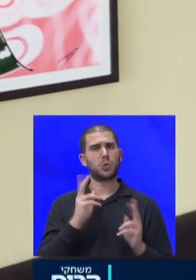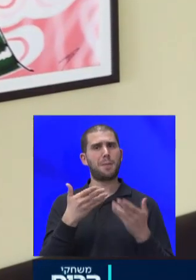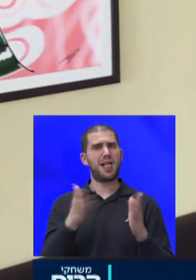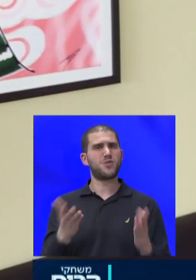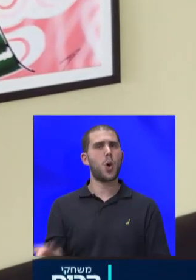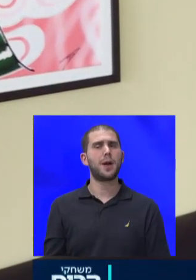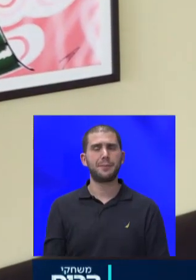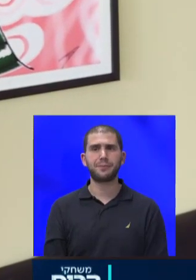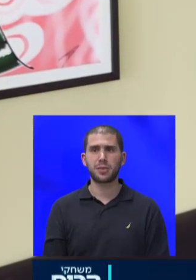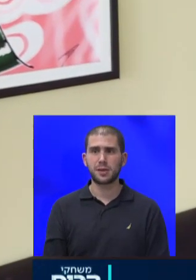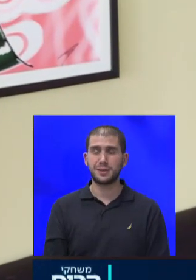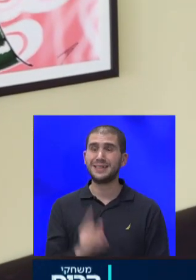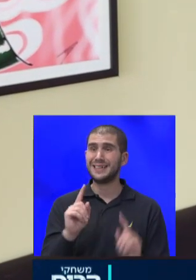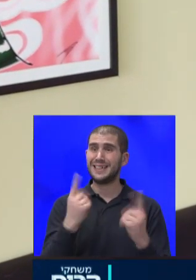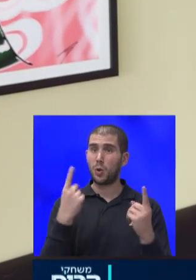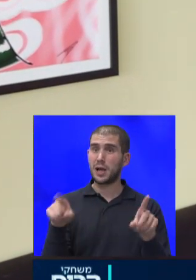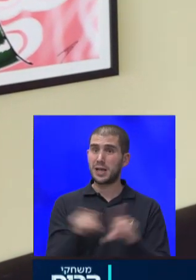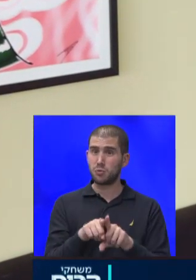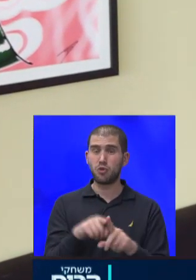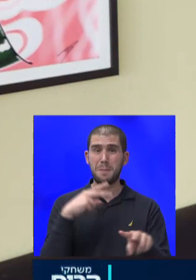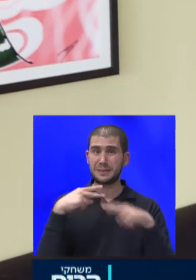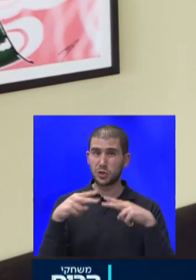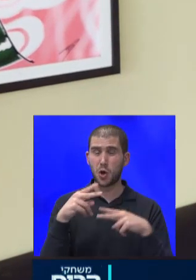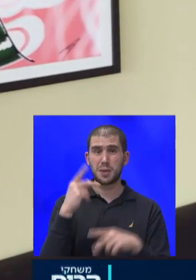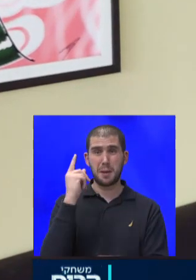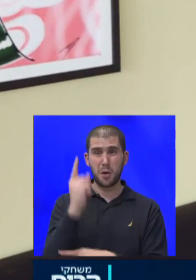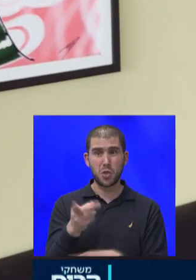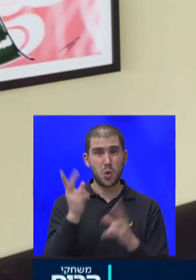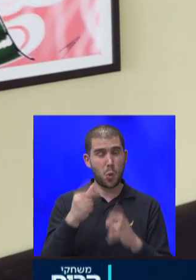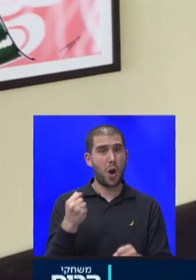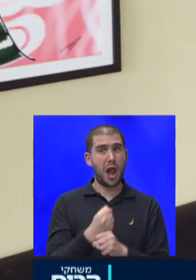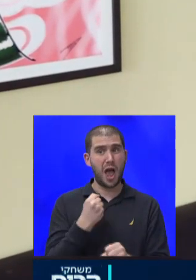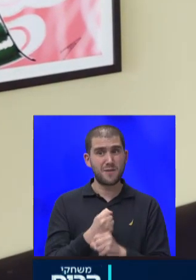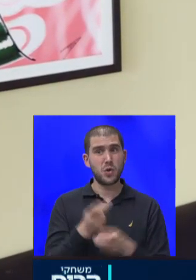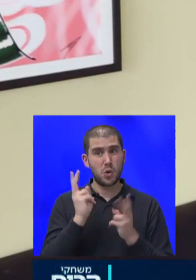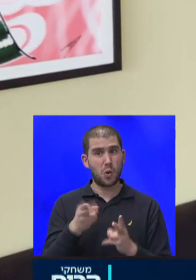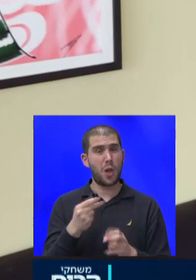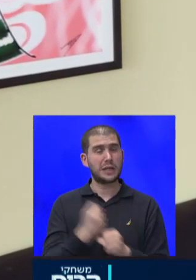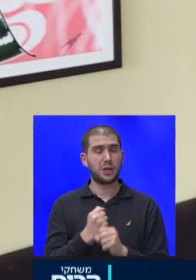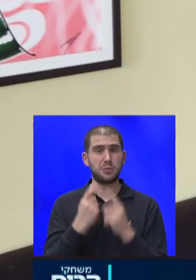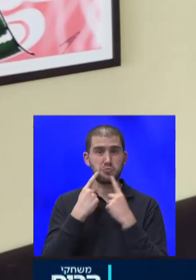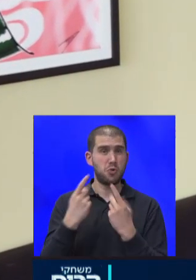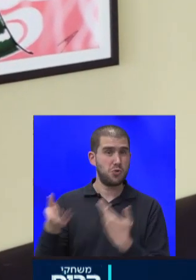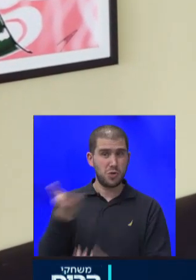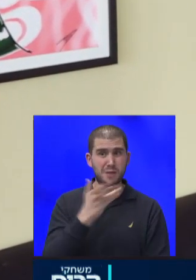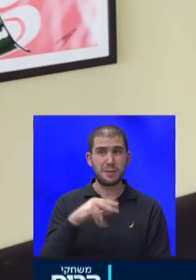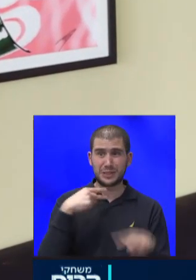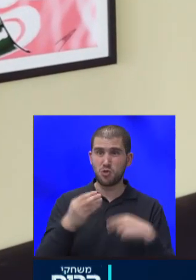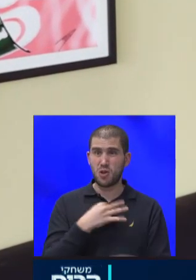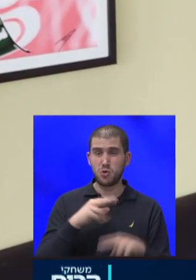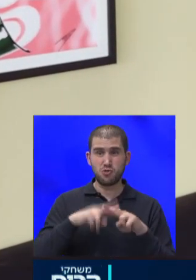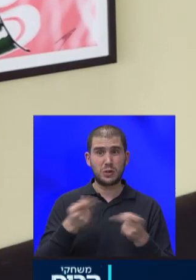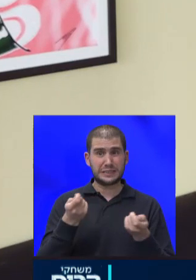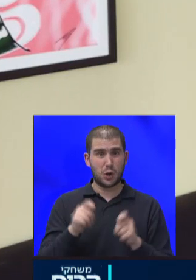אירוע שכזה שבו מסעדות בבתי מלון יוכלו לעבוד, יוכלו לבצע את מה שהן עושות, והמסעדות שלנו ישרו סגורות, לא יכול